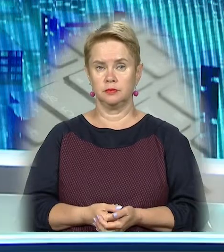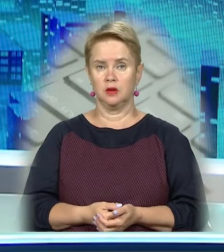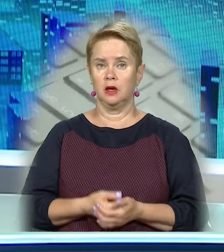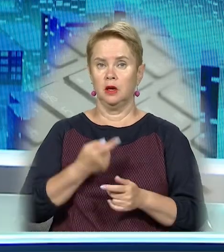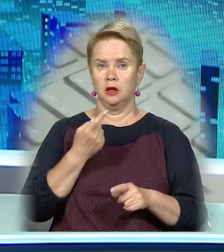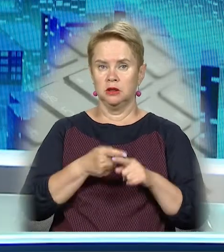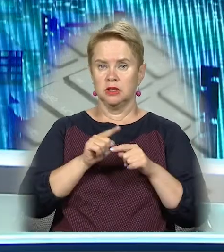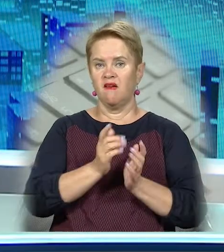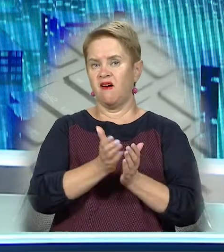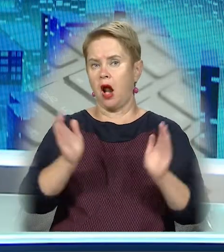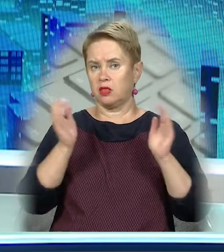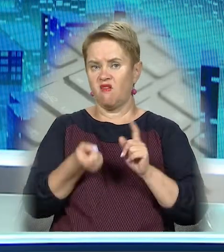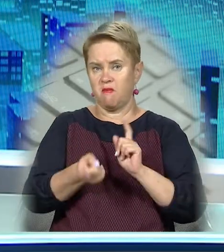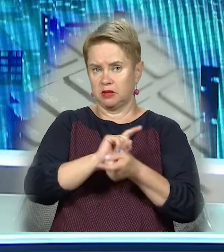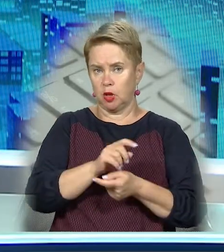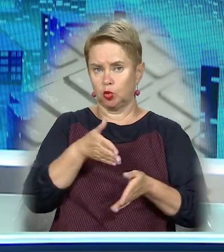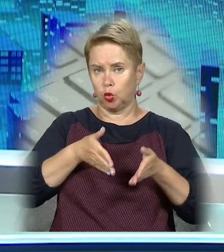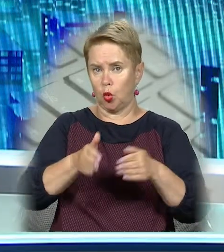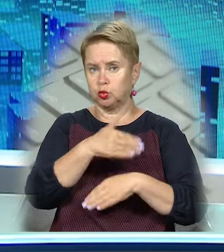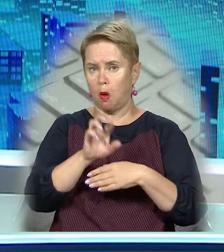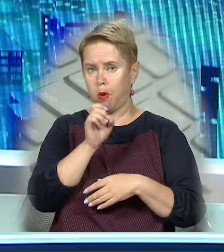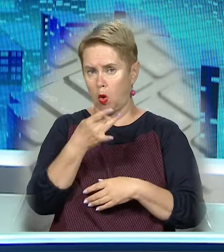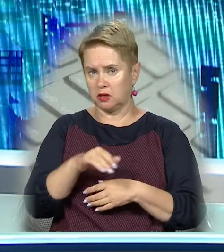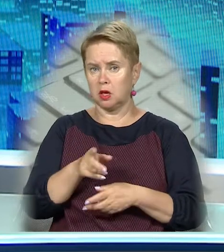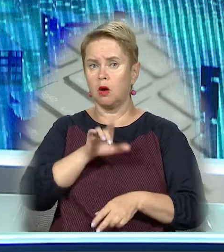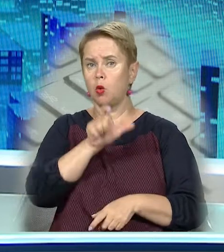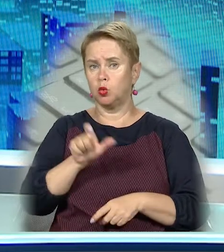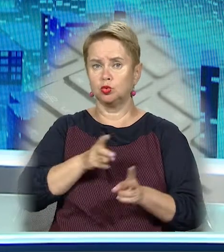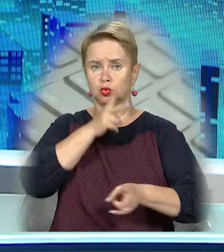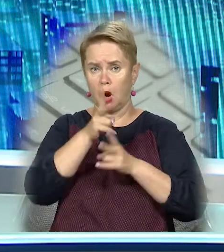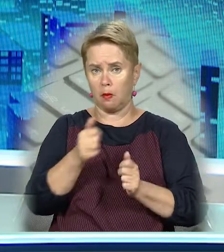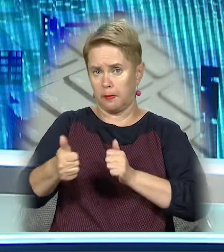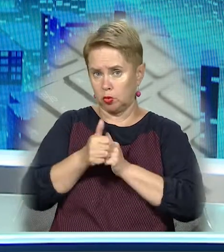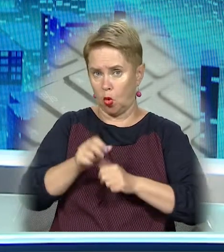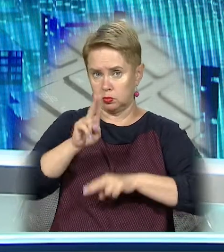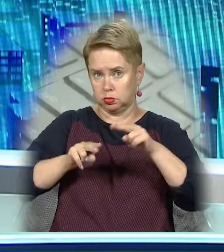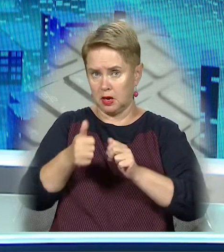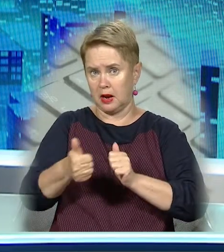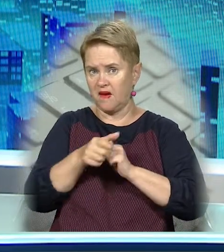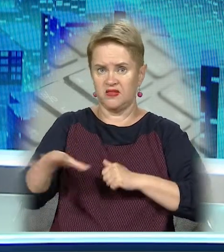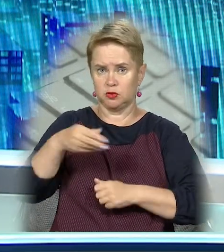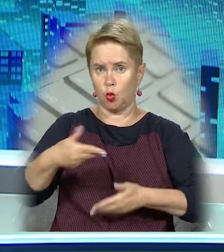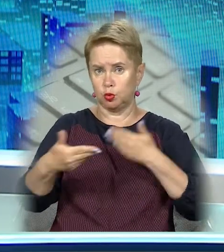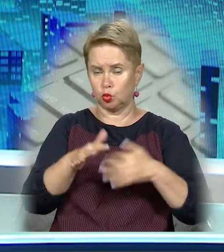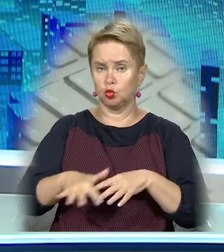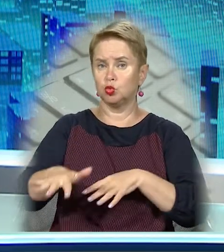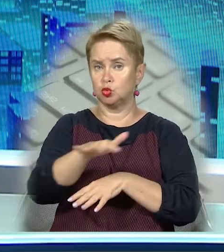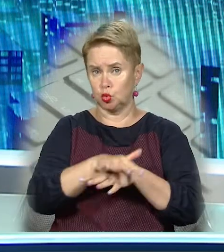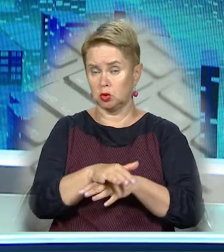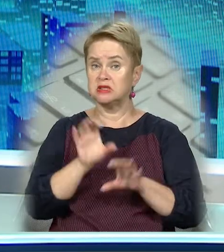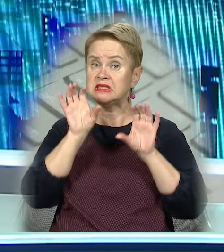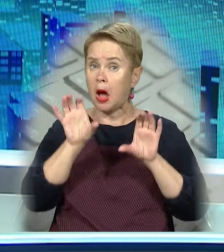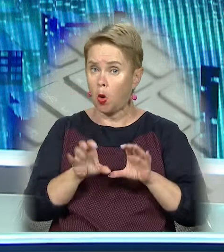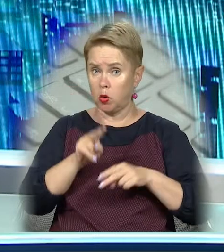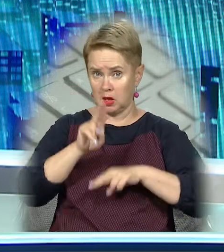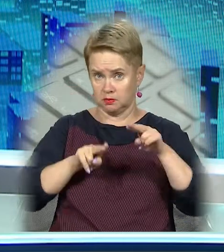Царська веранда замість тротуару. На вулиці Бородинській перехожі скаржаться на прибудову, що зайняла майже всю пішохідну зону. Чи